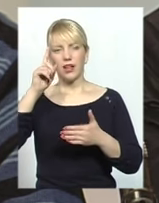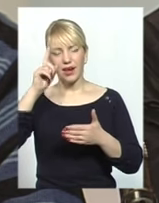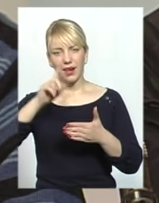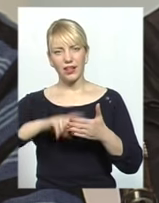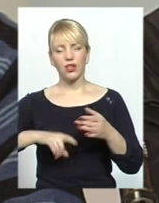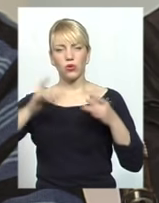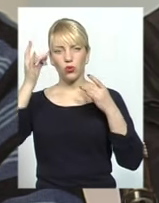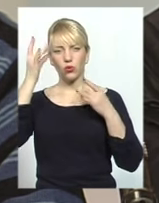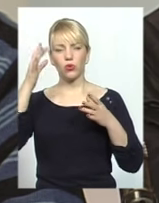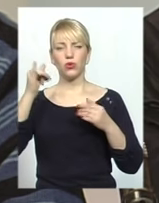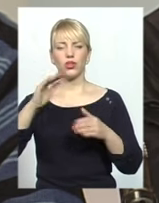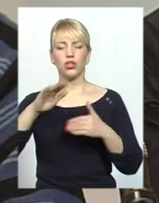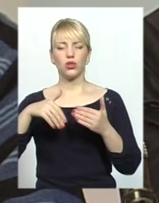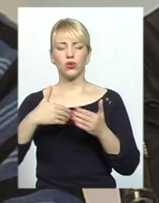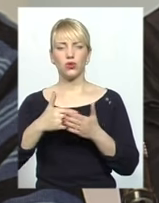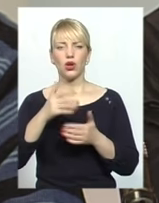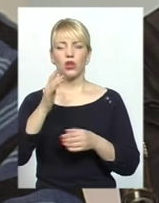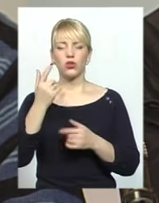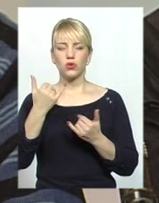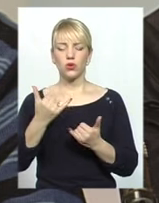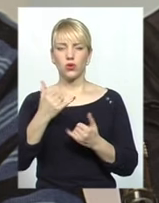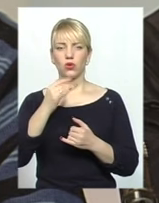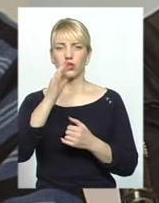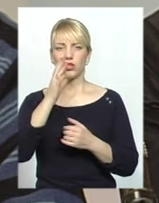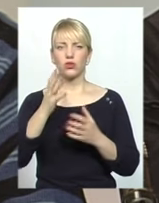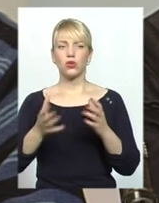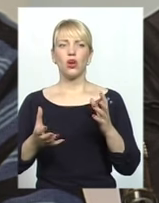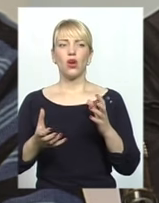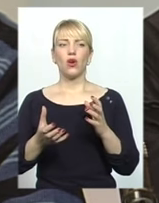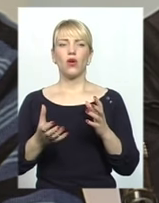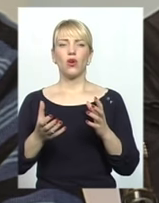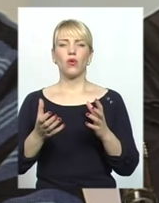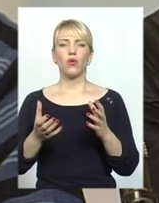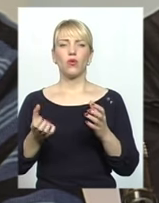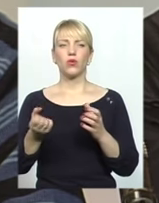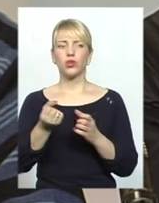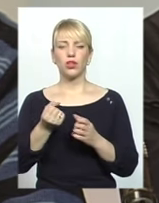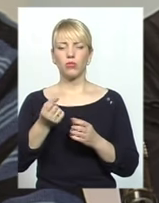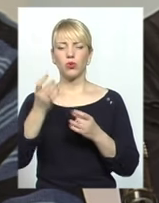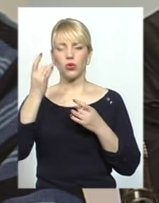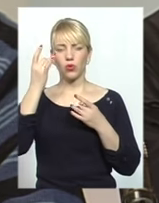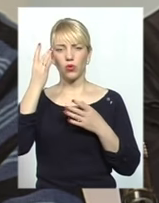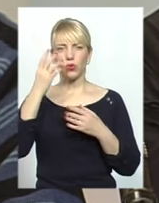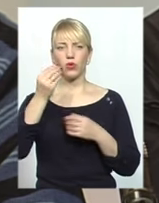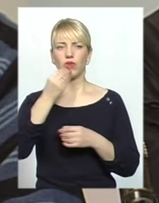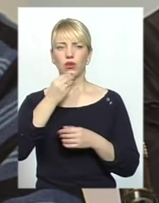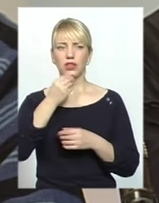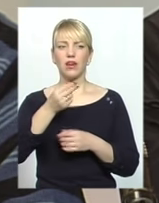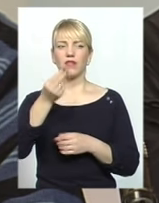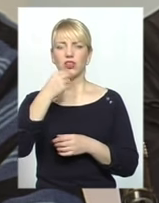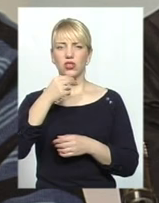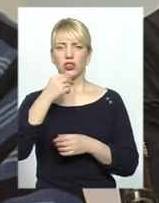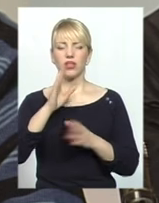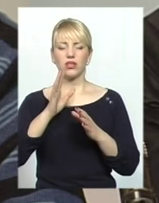цього часу утримують культуру в харчуванні, тобто вживають тільки дозволені